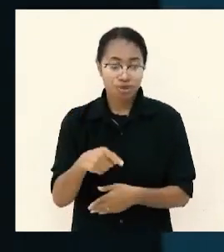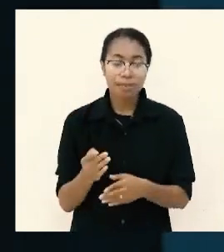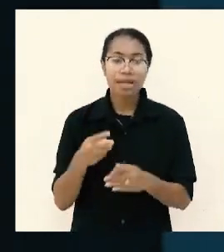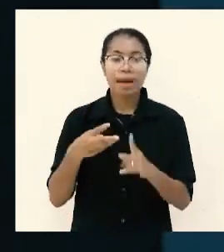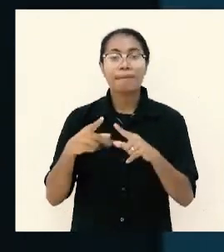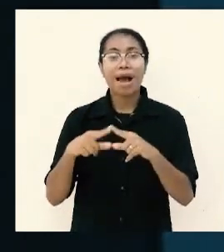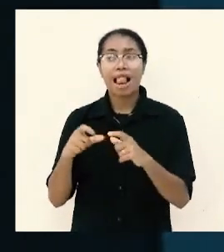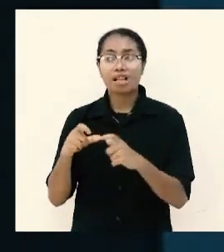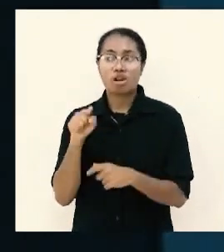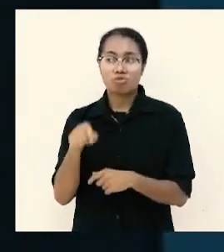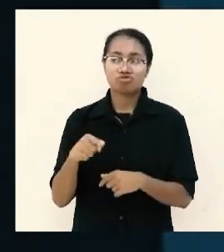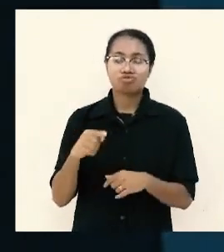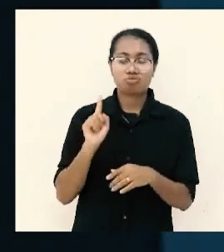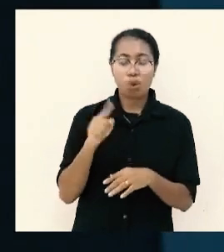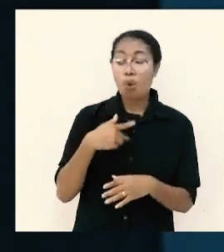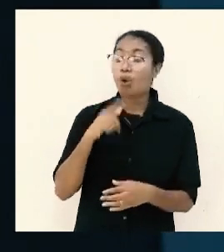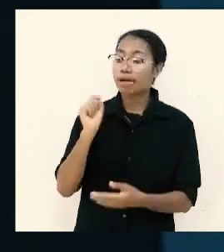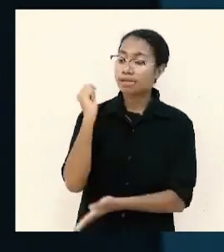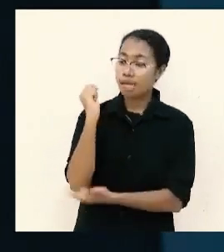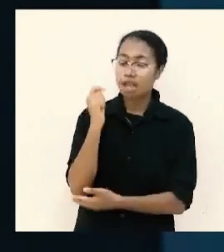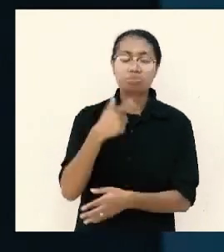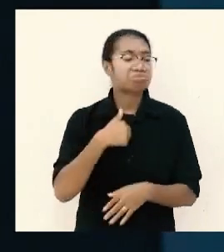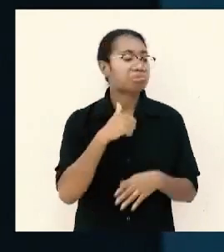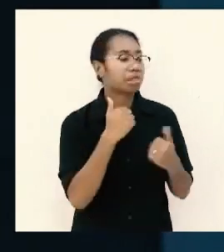dengan kebaikan itu ilahi